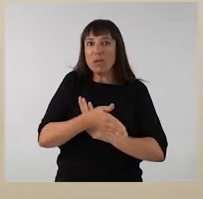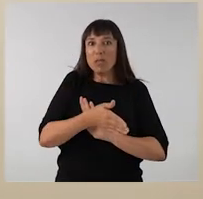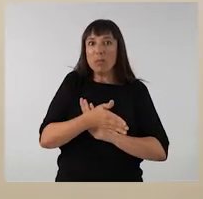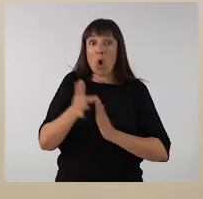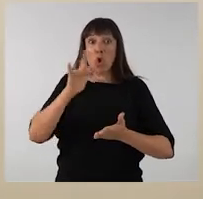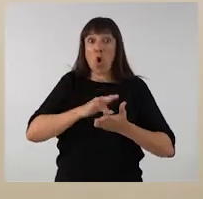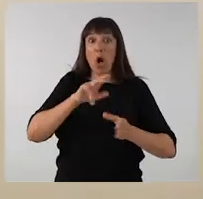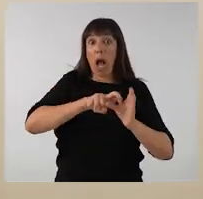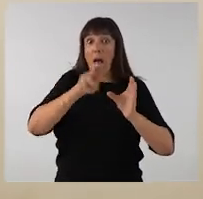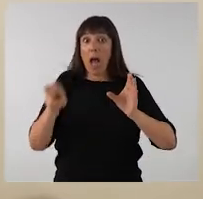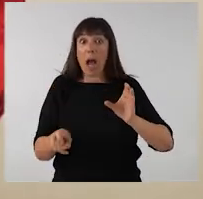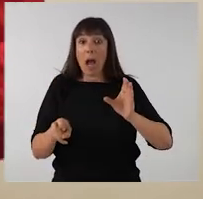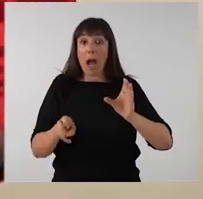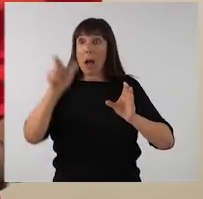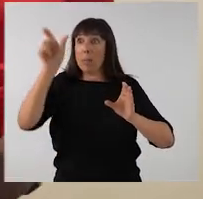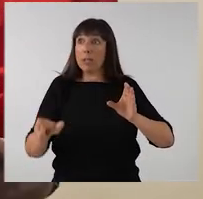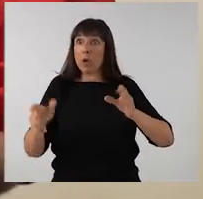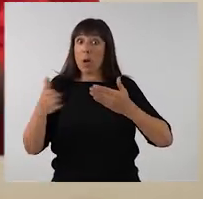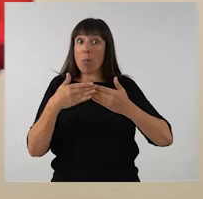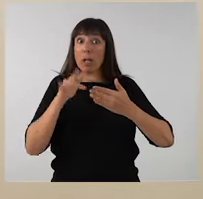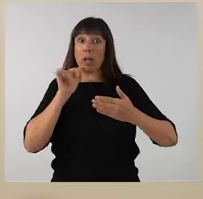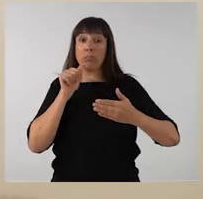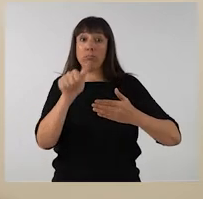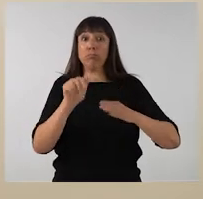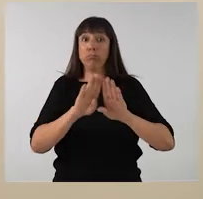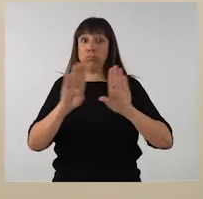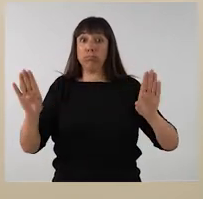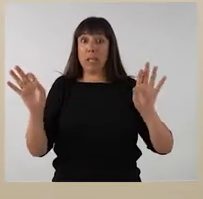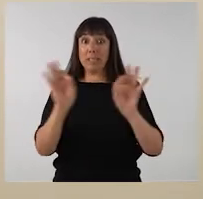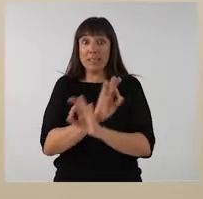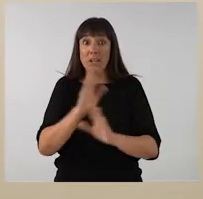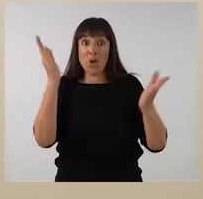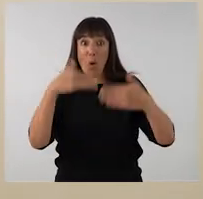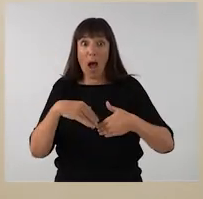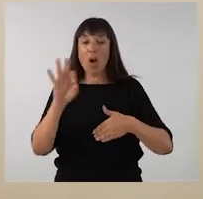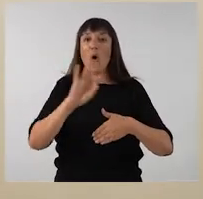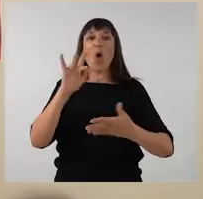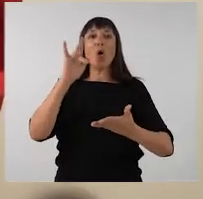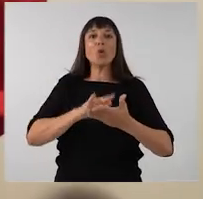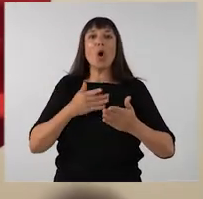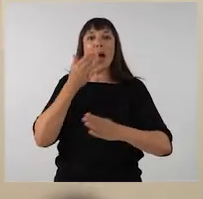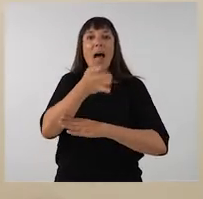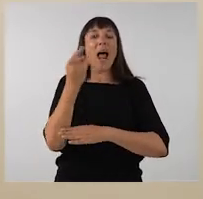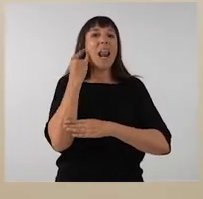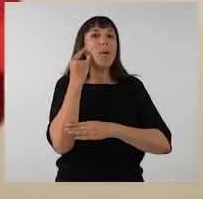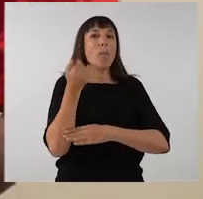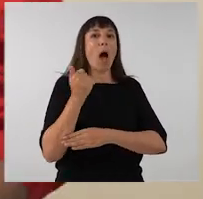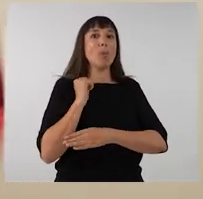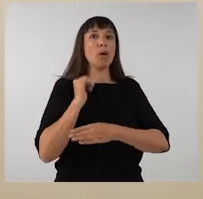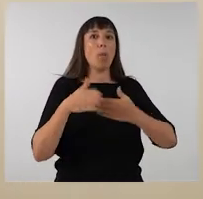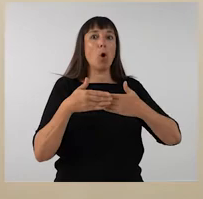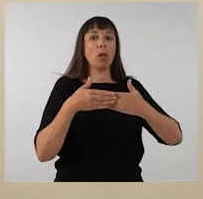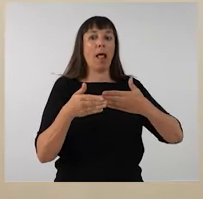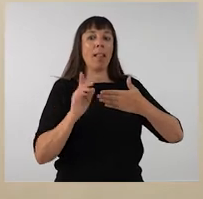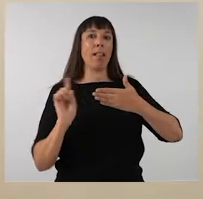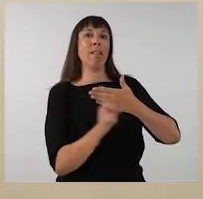es passa de la seva parada, perquè en el moment en què li toca baixar, doncs no hi ha ningú que obri la porta i ell no pot demanar-ho de manera explícita. O per anar al lavabo, ha